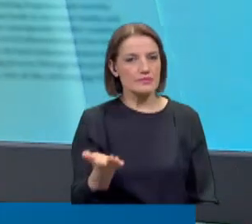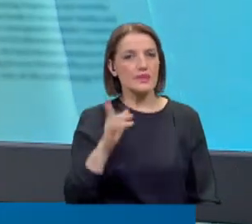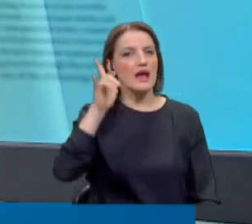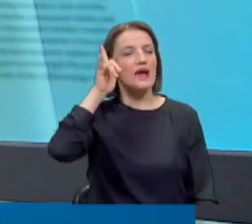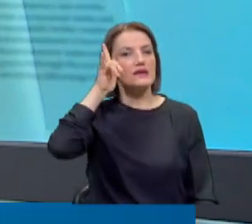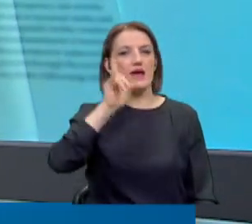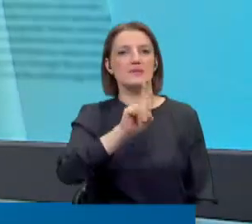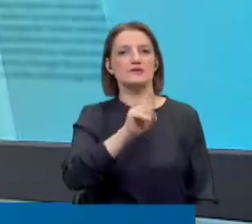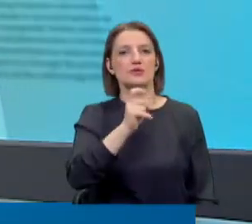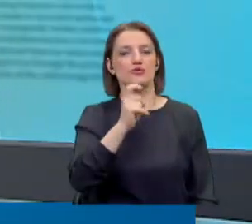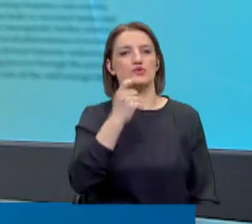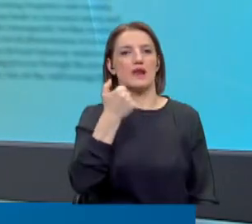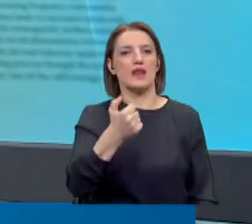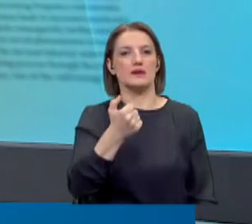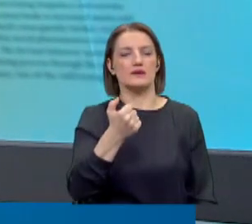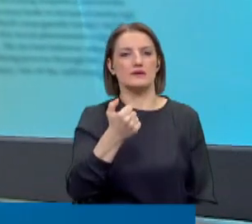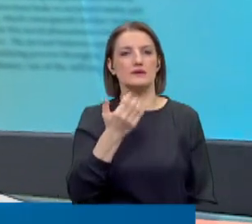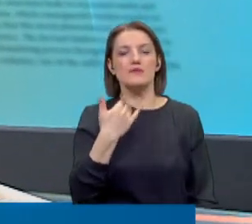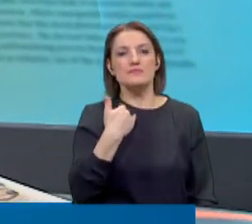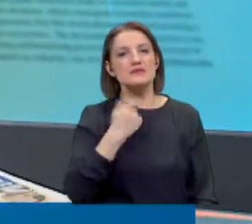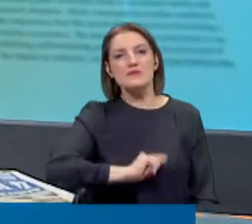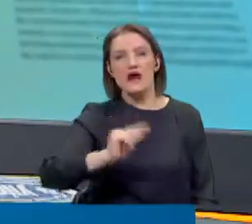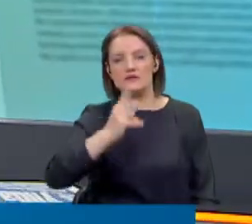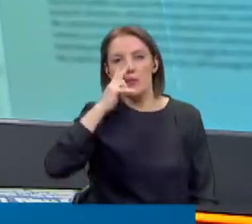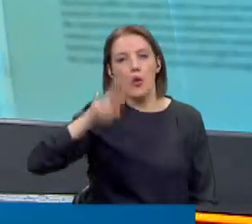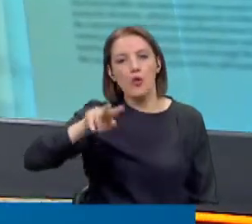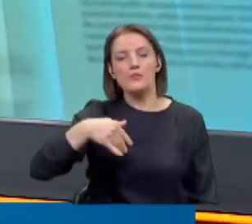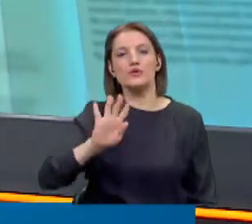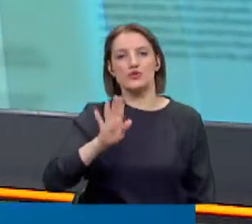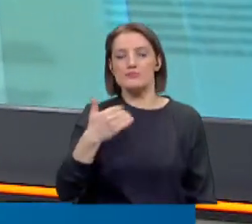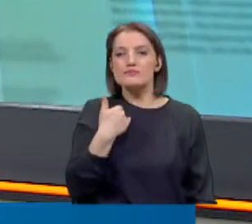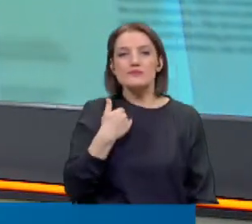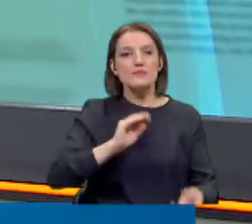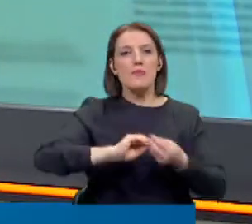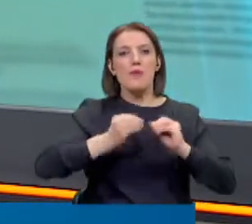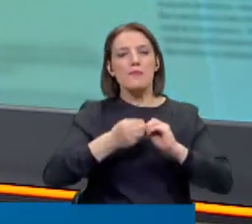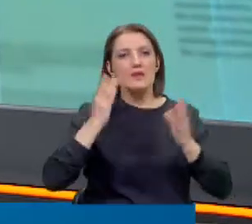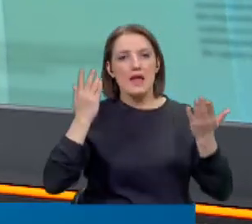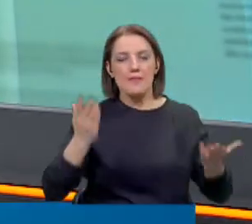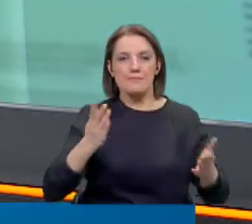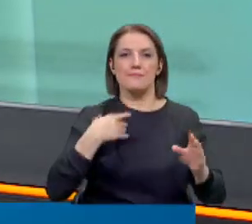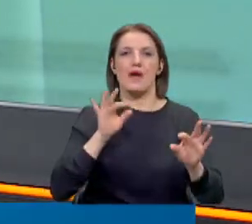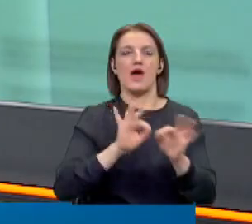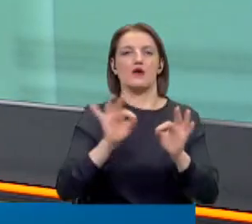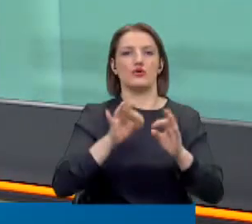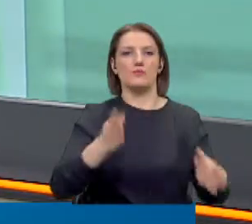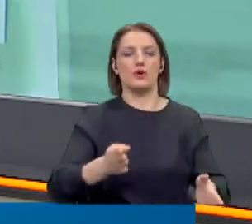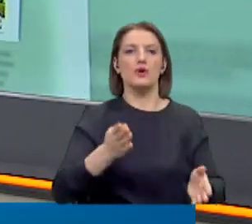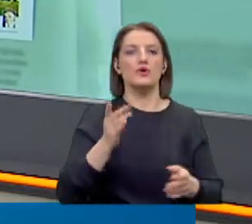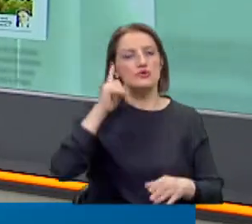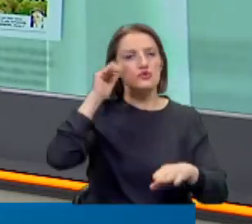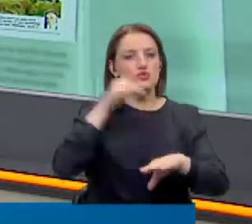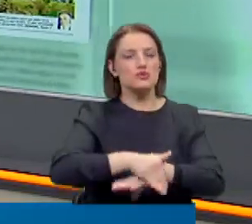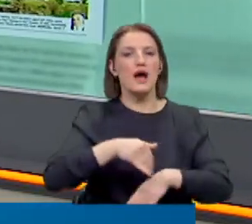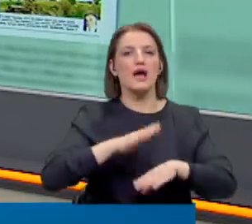Edirne 1996 niye bizim yazlıklarımızı okumuyorsun? Bizim derdimiz ekonomi tuzağa düşmeyin gündem değiştiriliyor